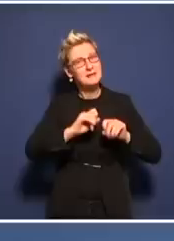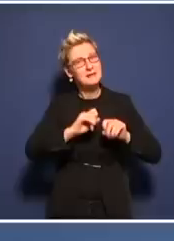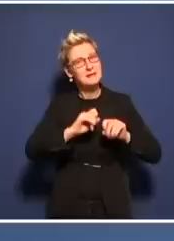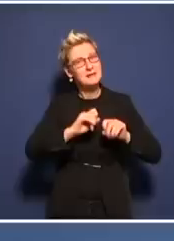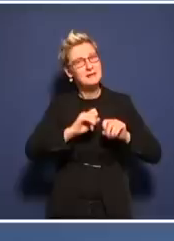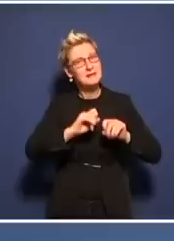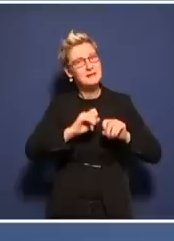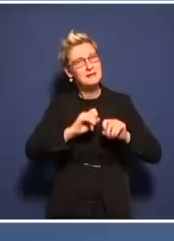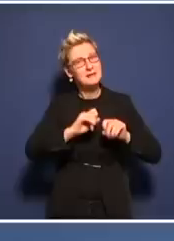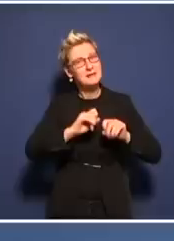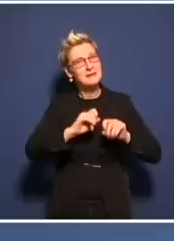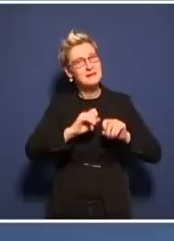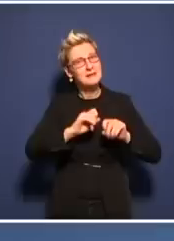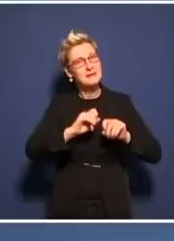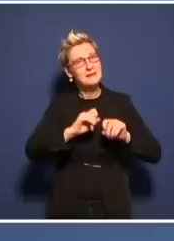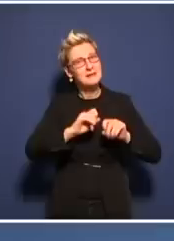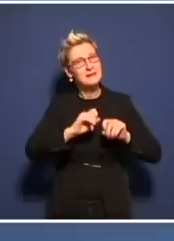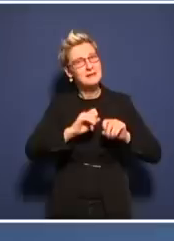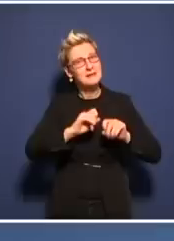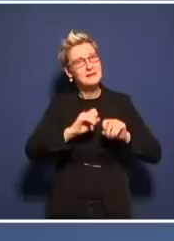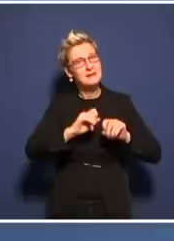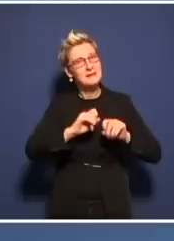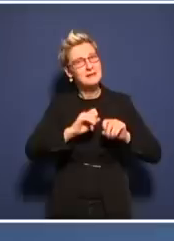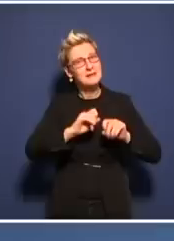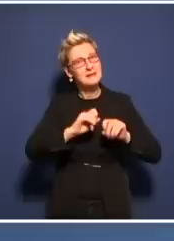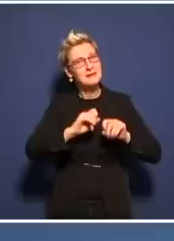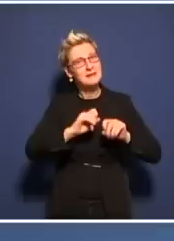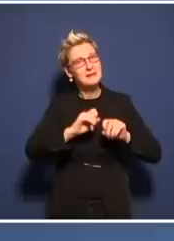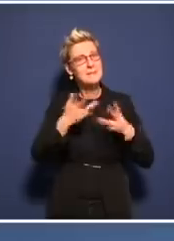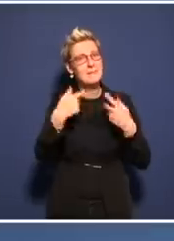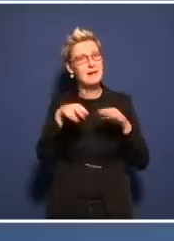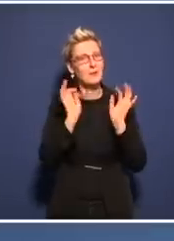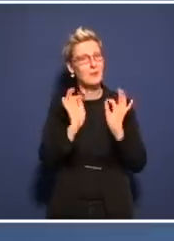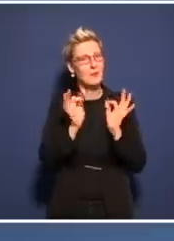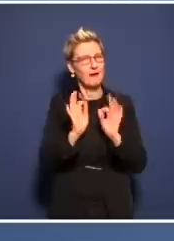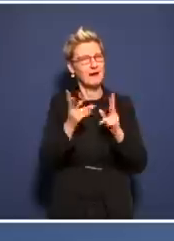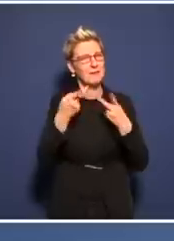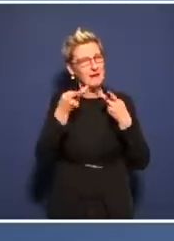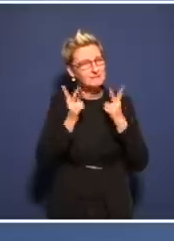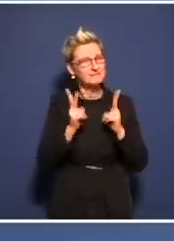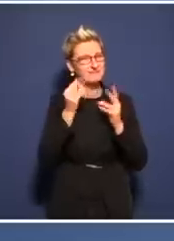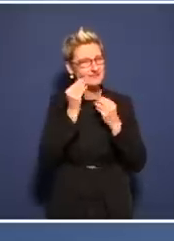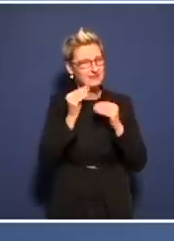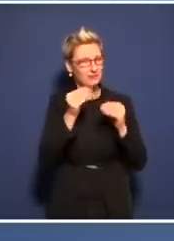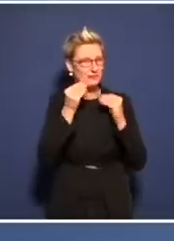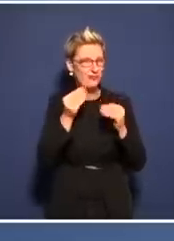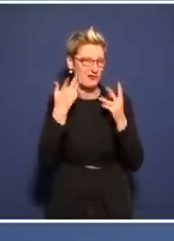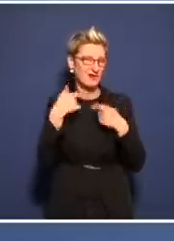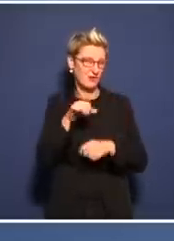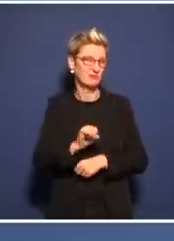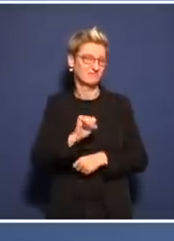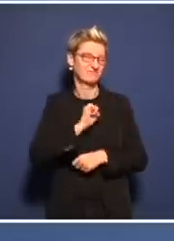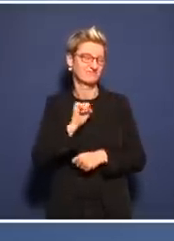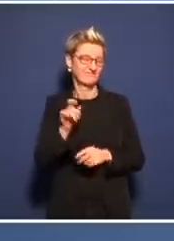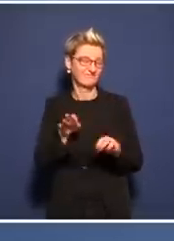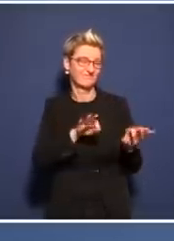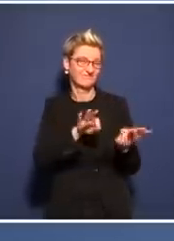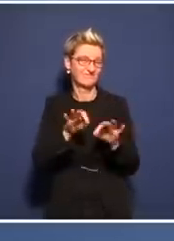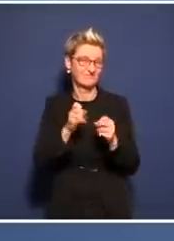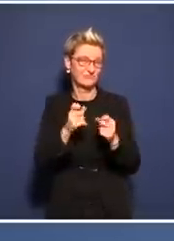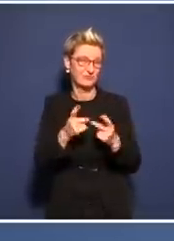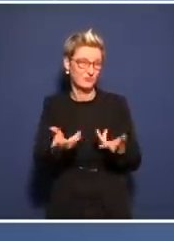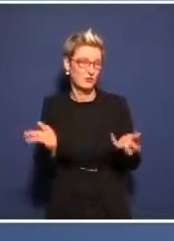überhaupt nichts anderes. Vielleicht möchte er, dass die kleinen Medien mundtot gemacht werden. Herr Lauterbach, der